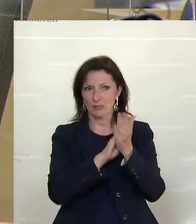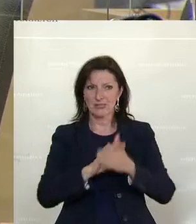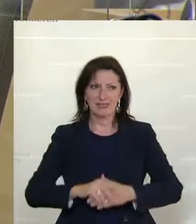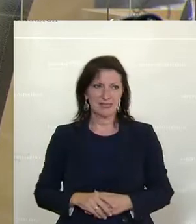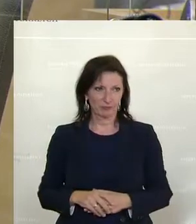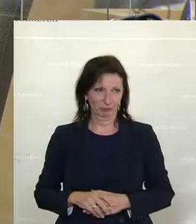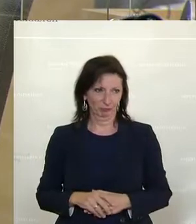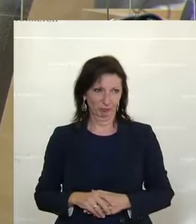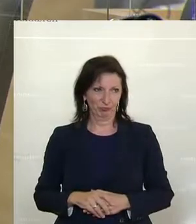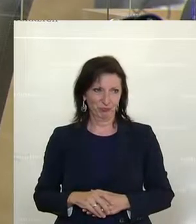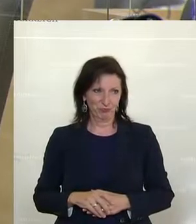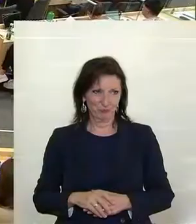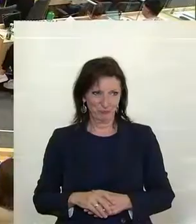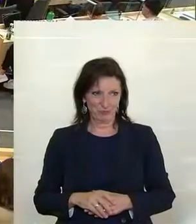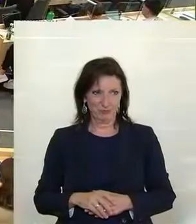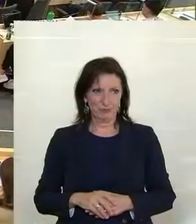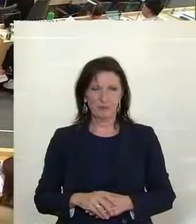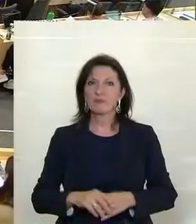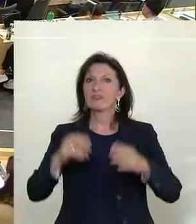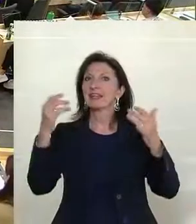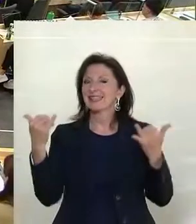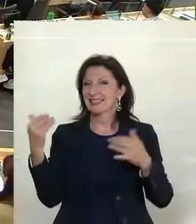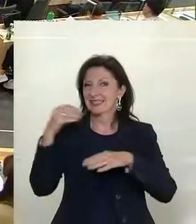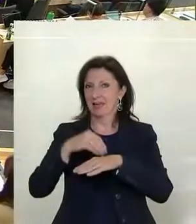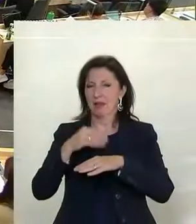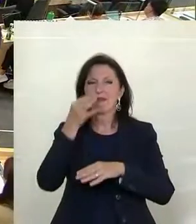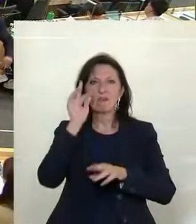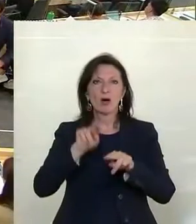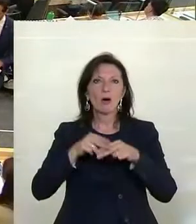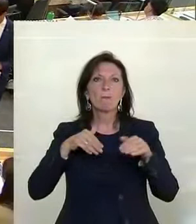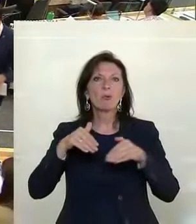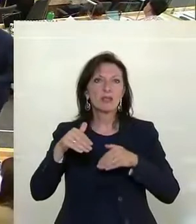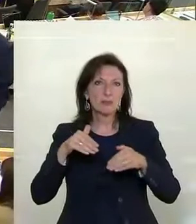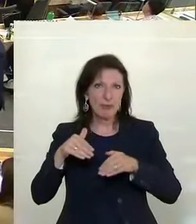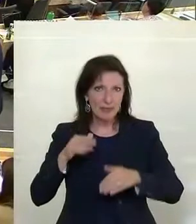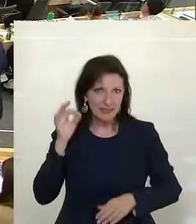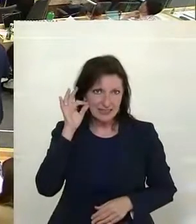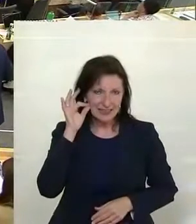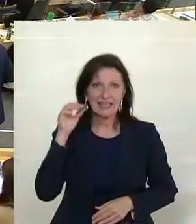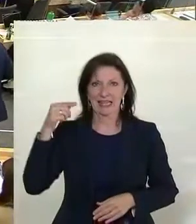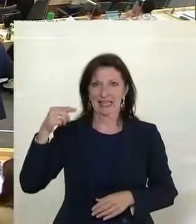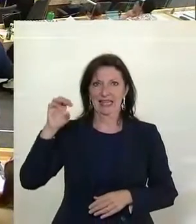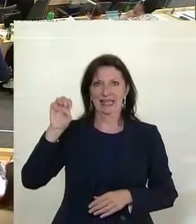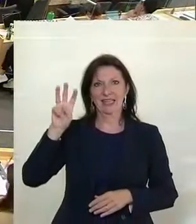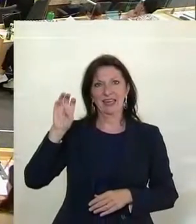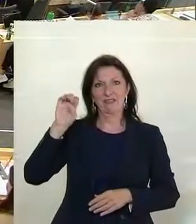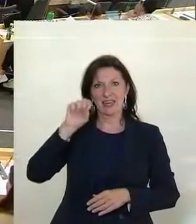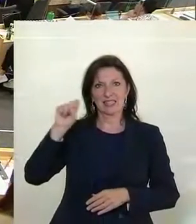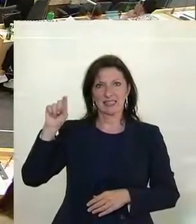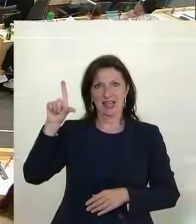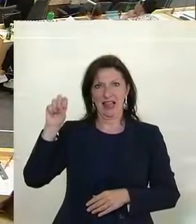Nächste Rednerin, die zuständige Ministerin Leonore Gewessler. Nur Bundesministerin Leonore Gewessler gemeldet. Bitte, Frau Ministerin.